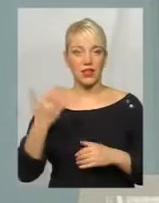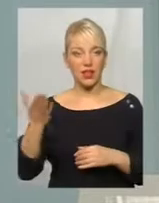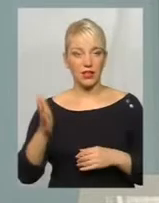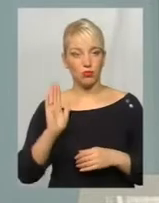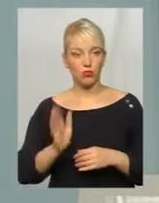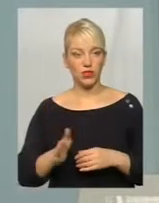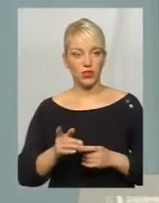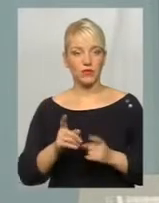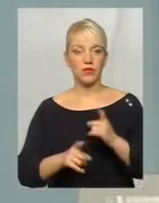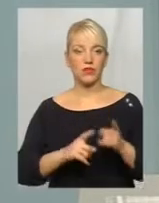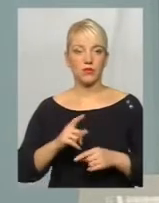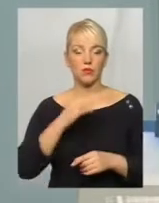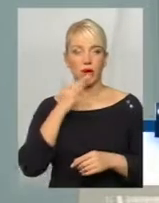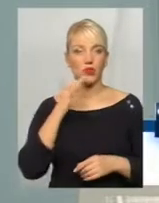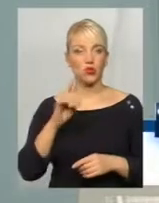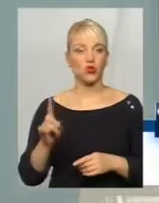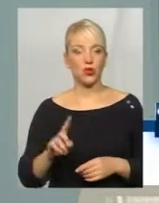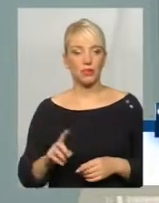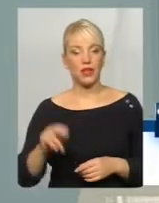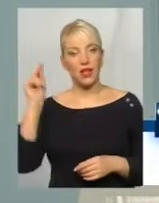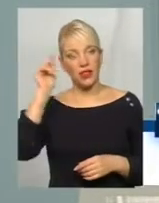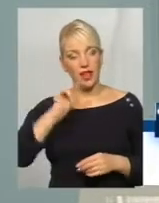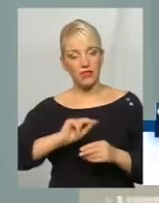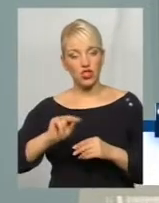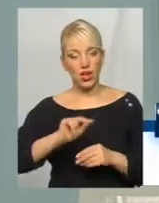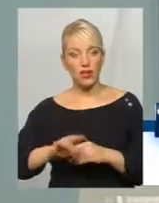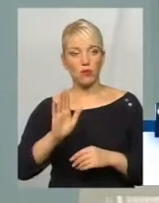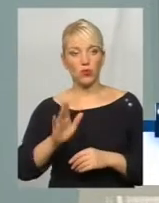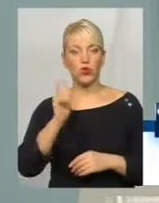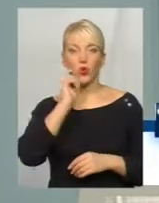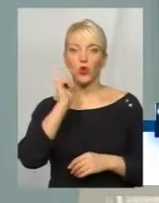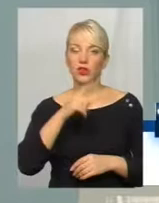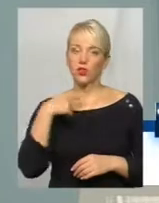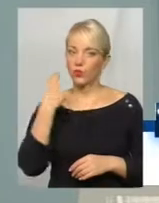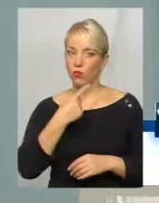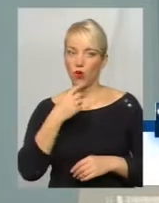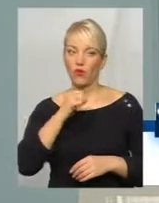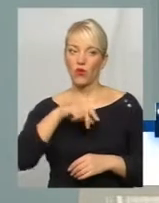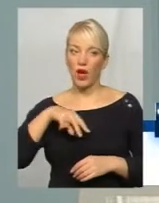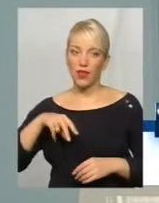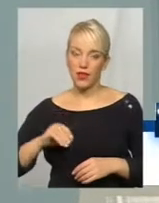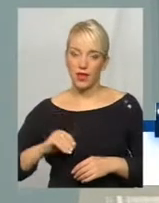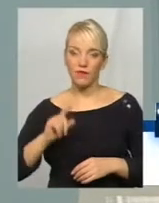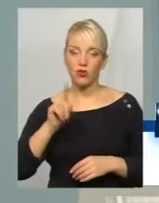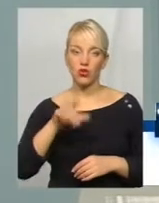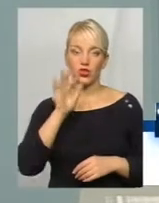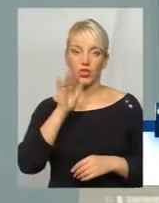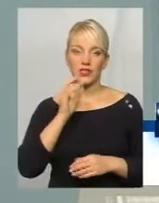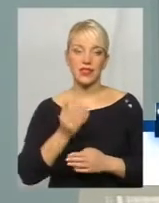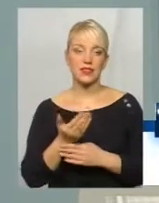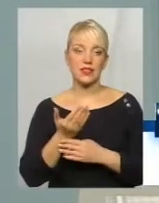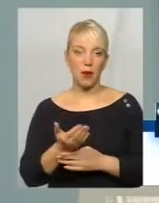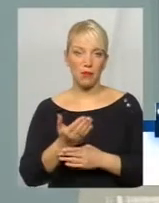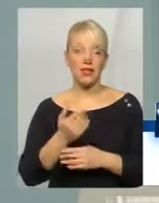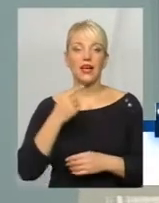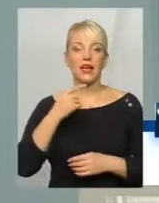буде змінюватись багато що. Навчання має бути українською мовою, але в той же час на запит польської